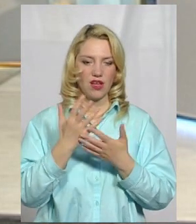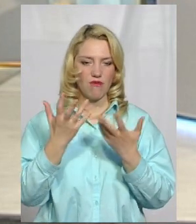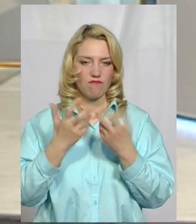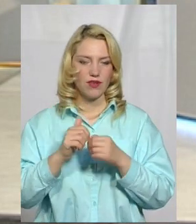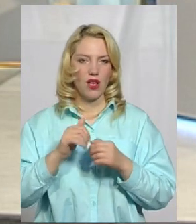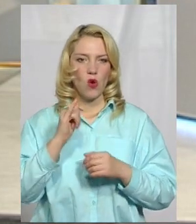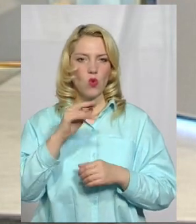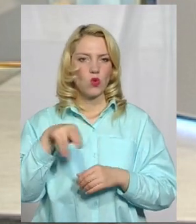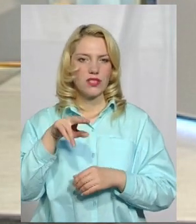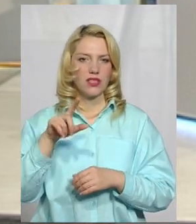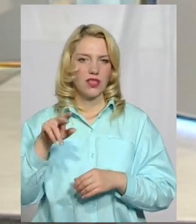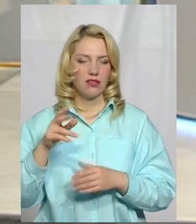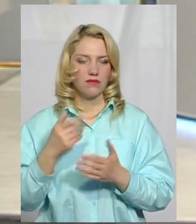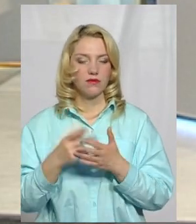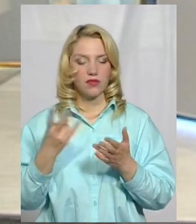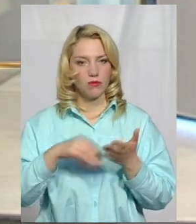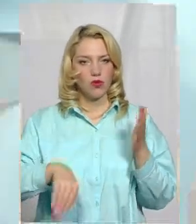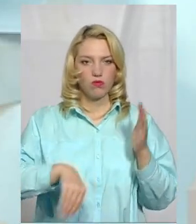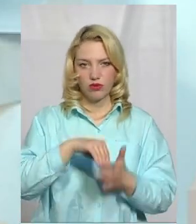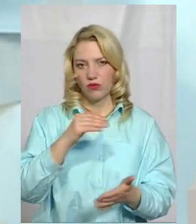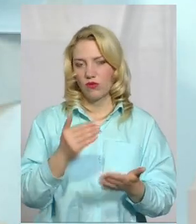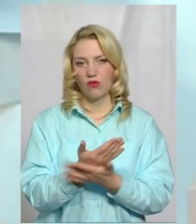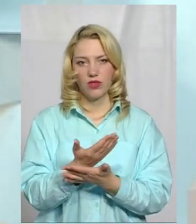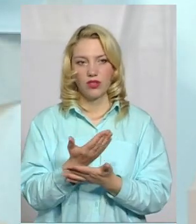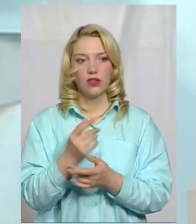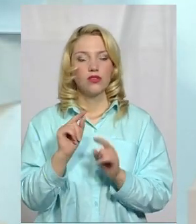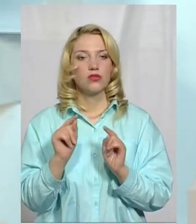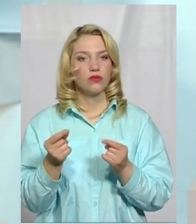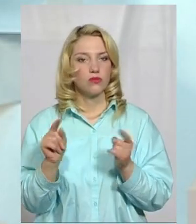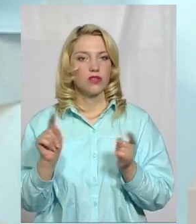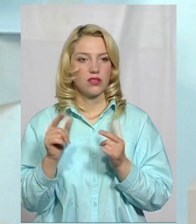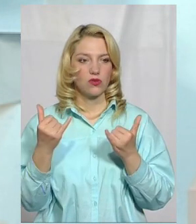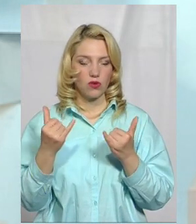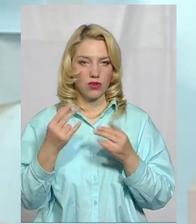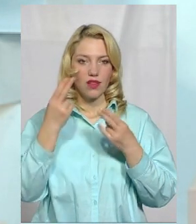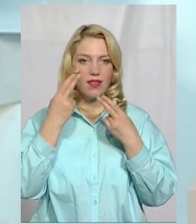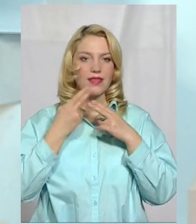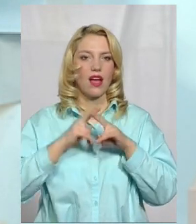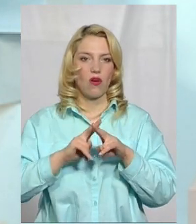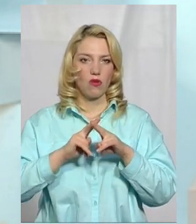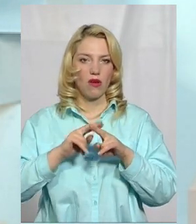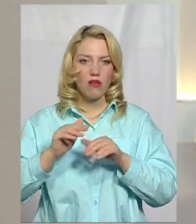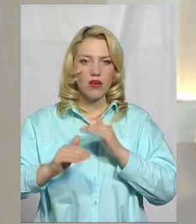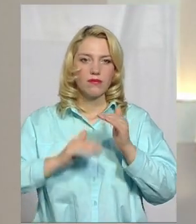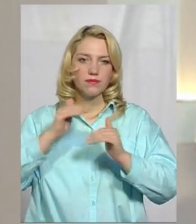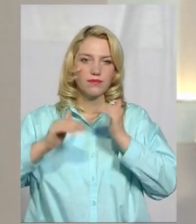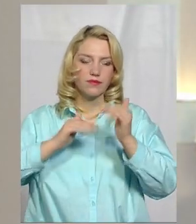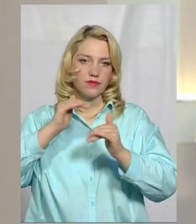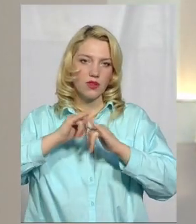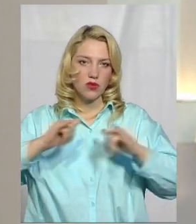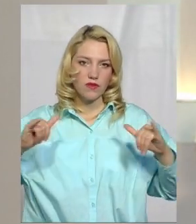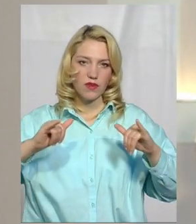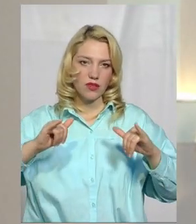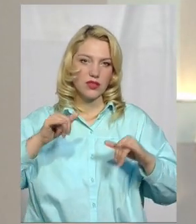-апарат, який потрібно оновлювати і купляти новий. Тому що на сьогодні технології розвиваються,